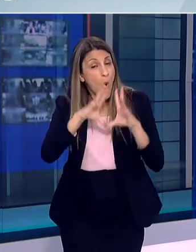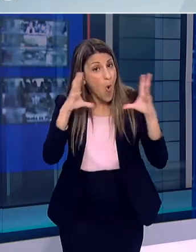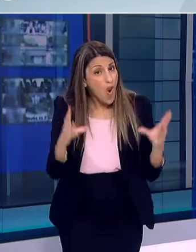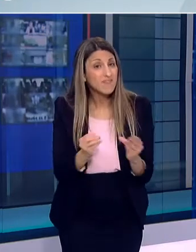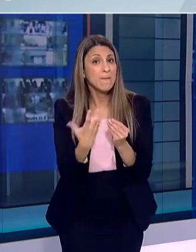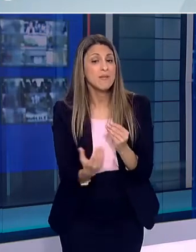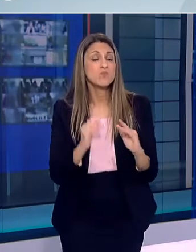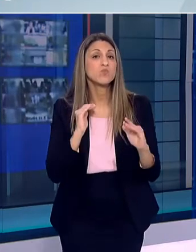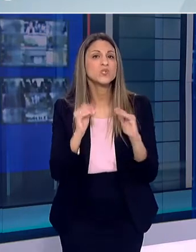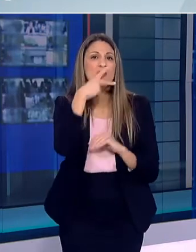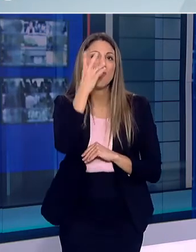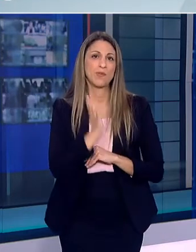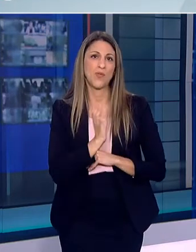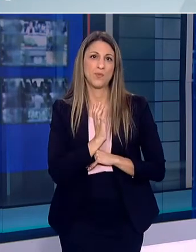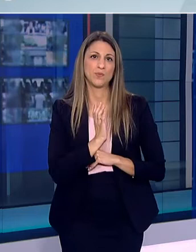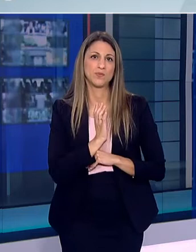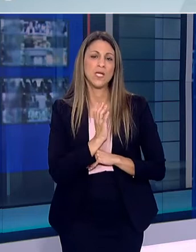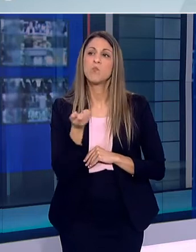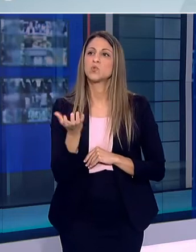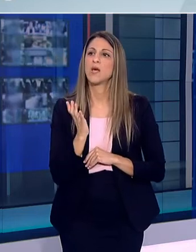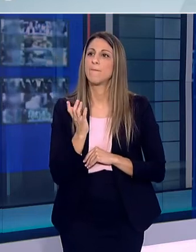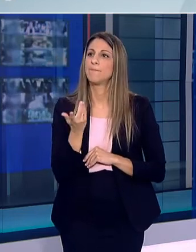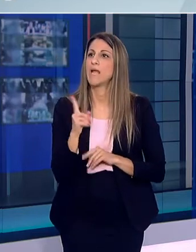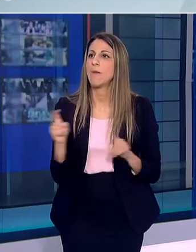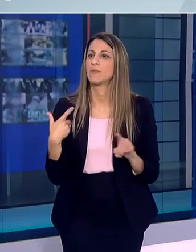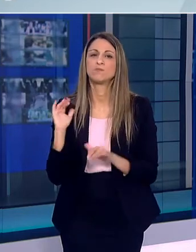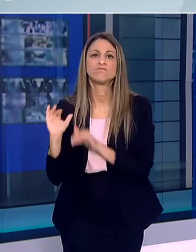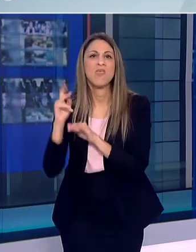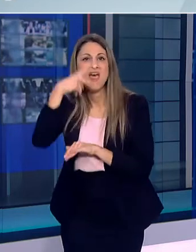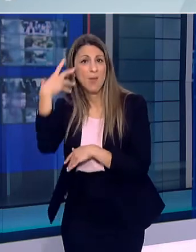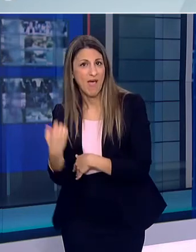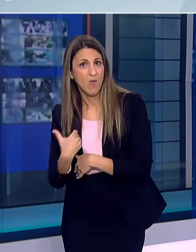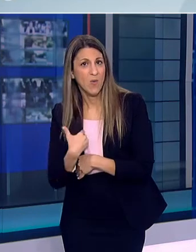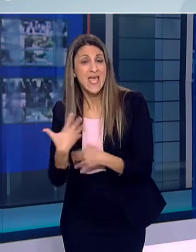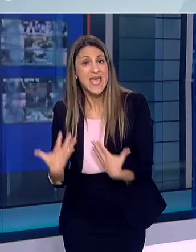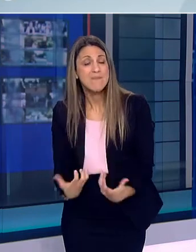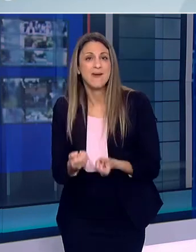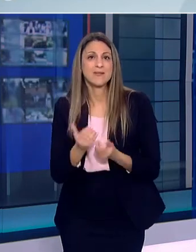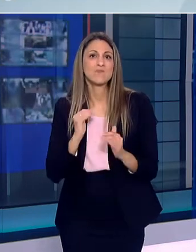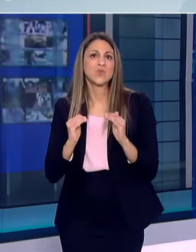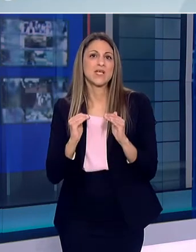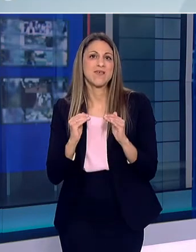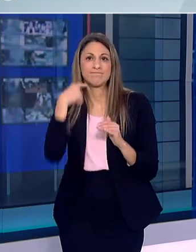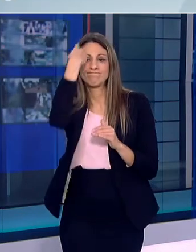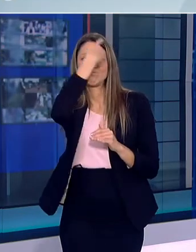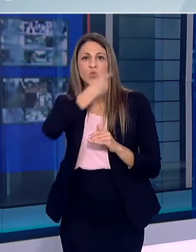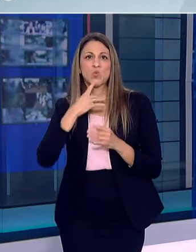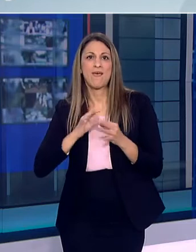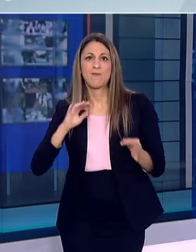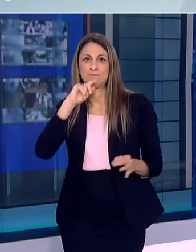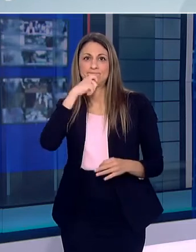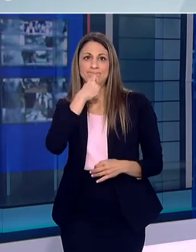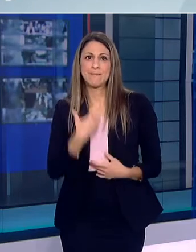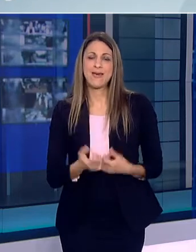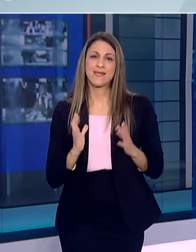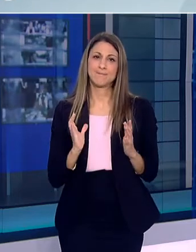προστασίας των δικαιωμάτων του ανθρώπου και της ελευθερίας των κινήσεών του και φυσικά γίνεται πάρα πολύ λόγος γι' αυτό και σε διεθνές επίπεδο